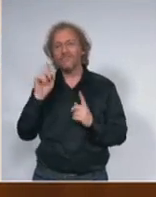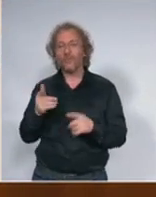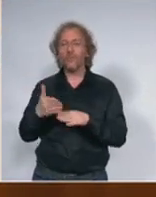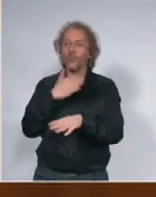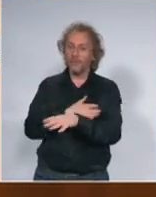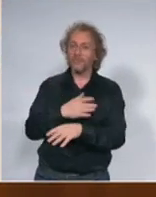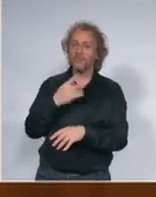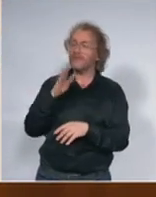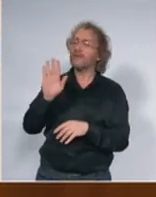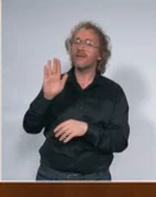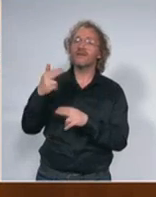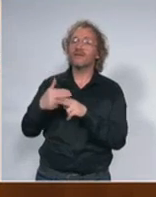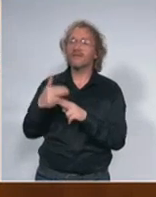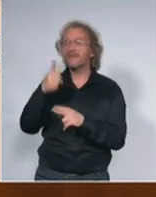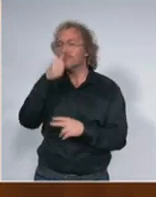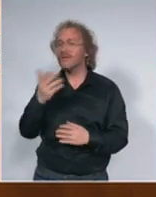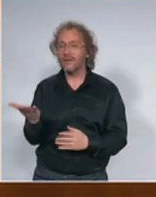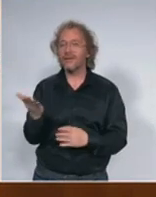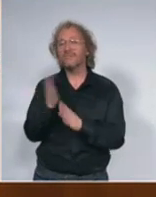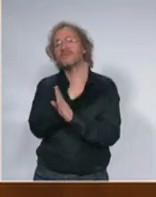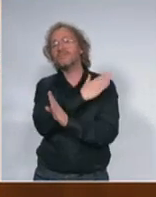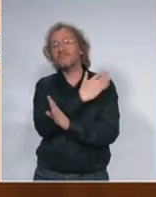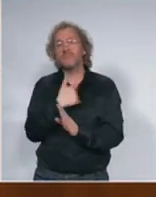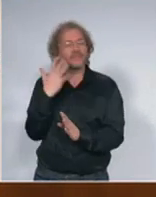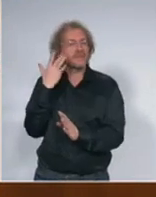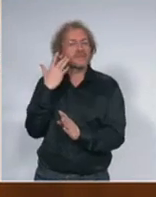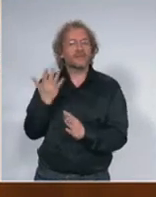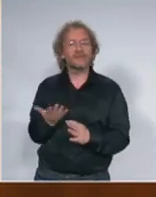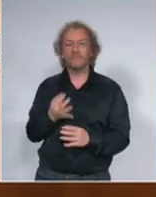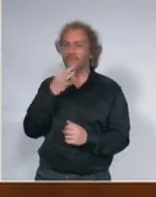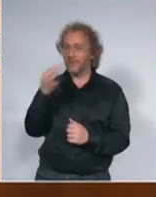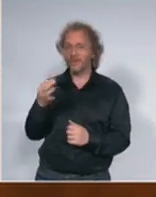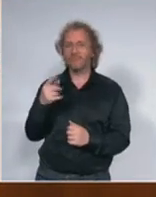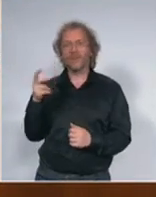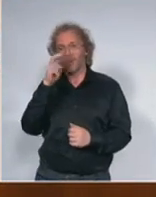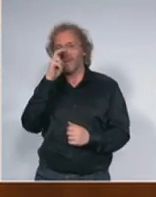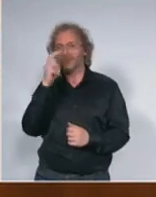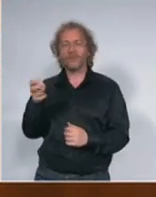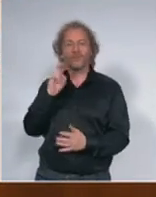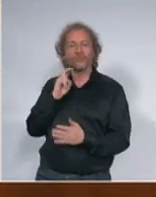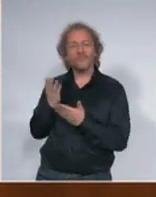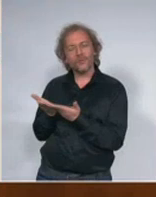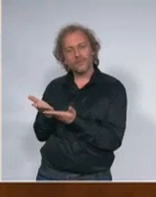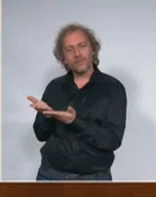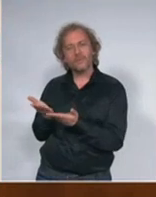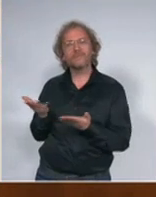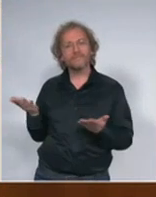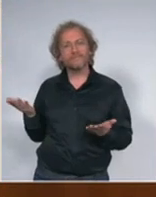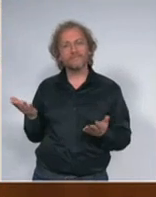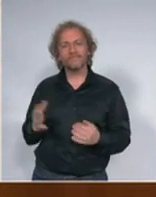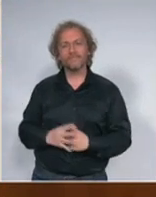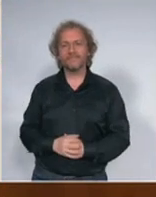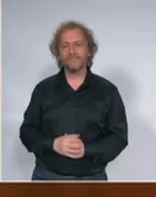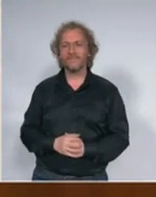neredko vam to neće da kažu znate to je suština sve uzrasne grupe virus napada